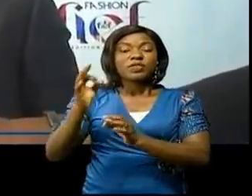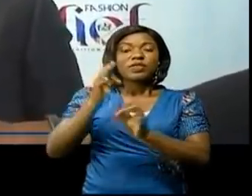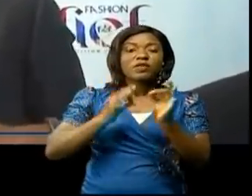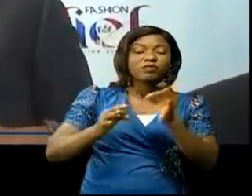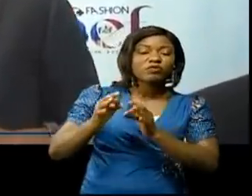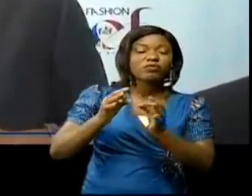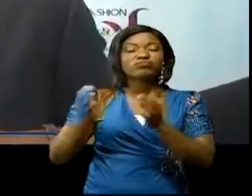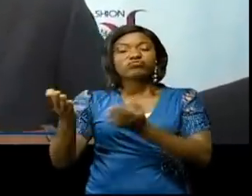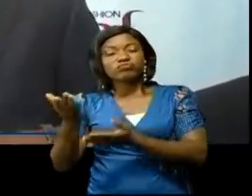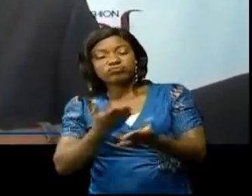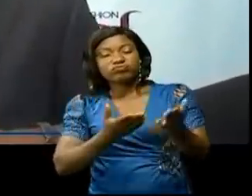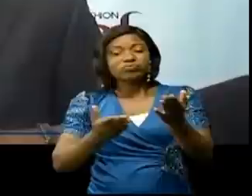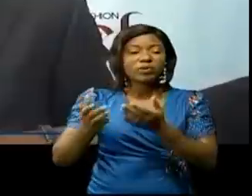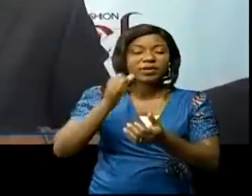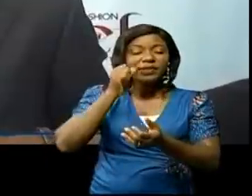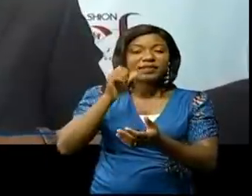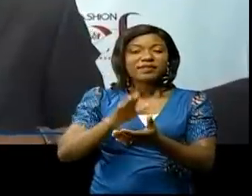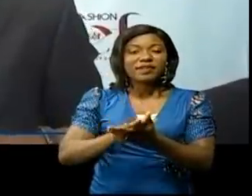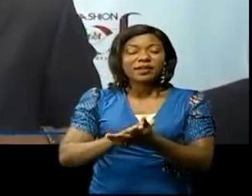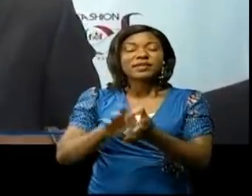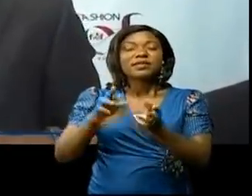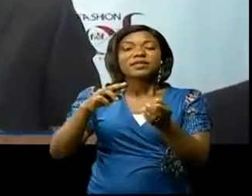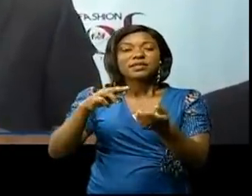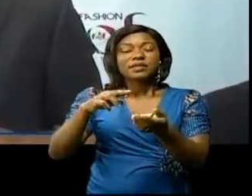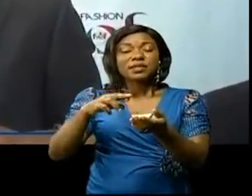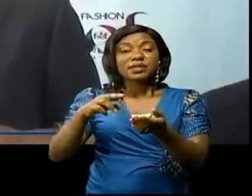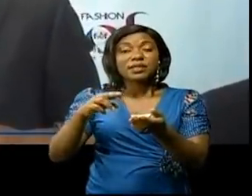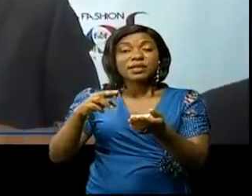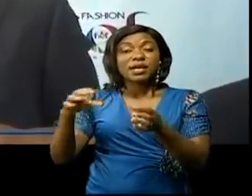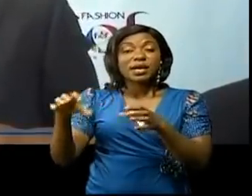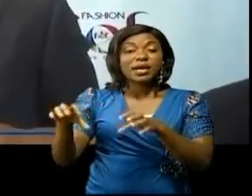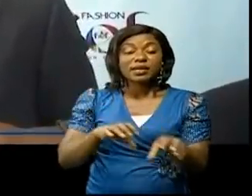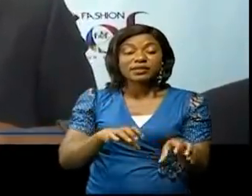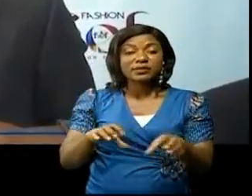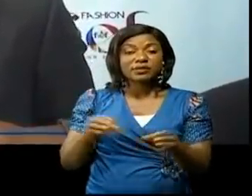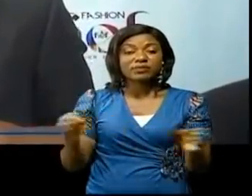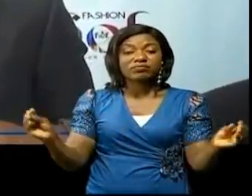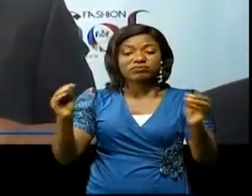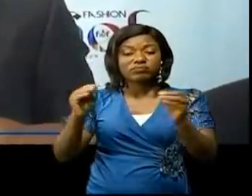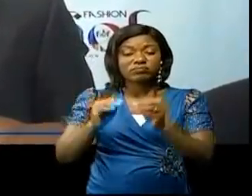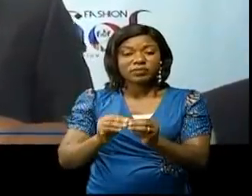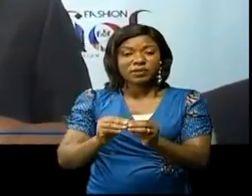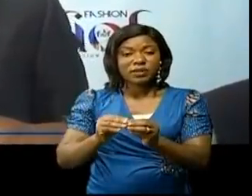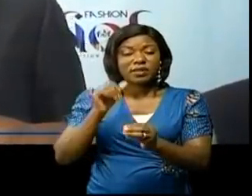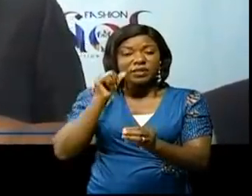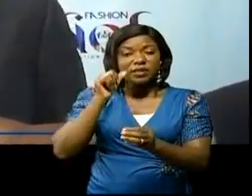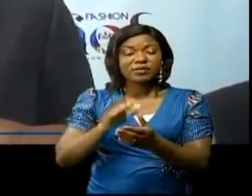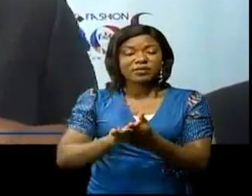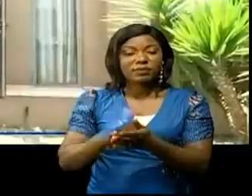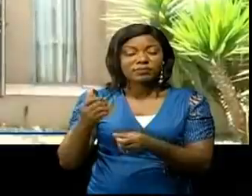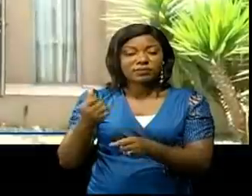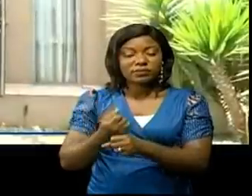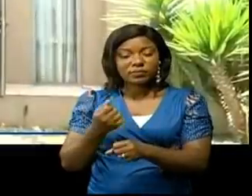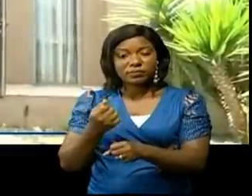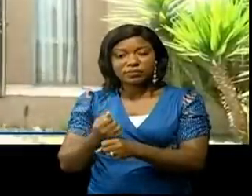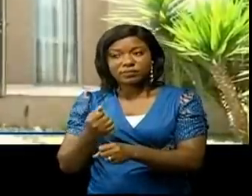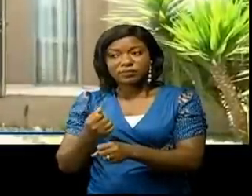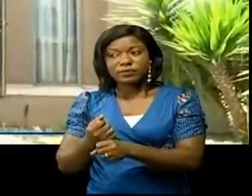'entrepreneuriat féminin. Une activité qui va rassembler les femmes d'affaires et les femmes d'entrepreneurs.